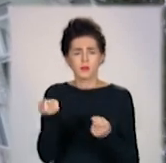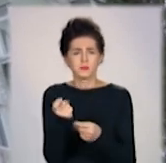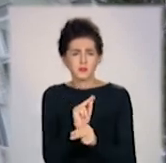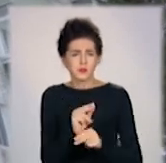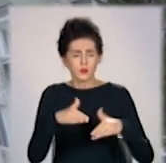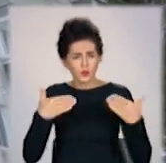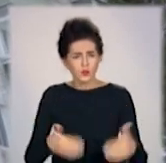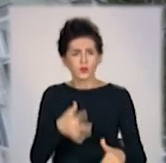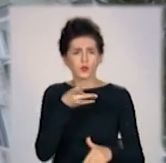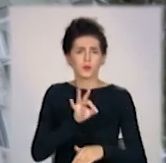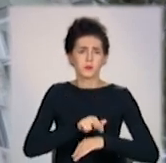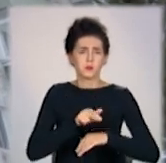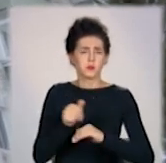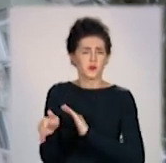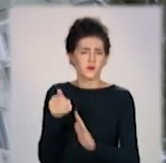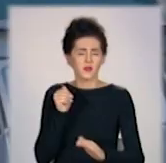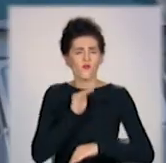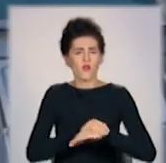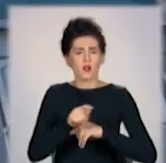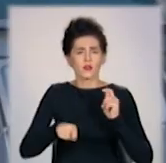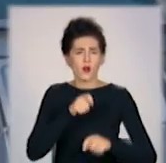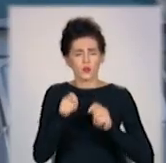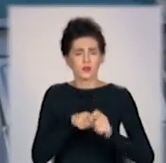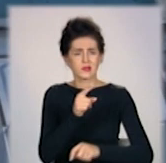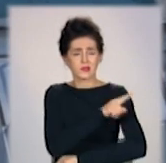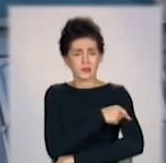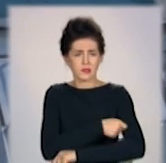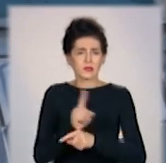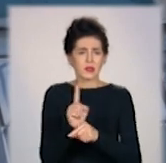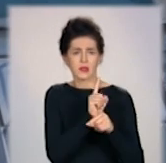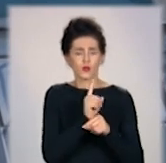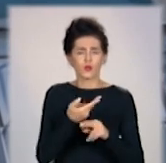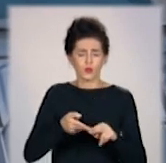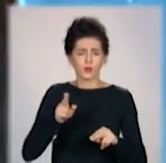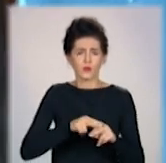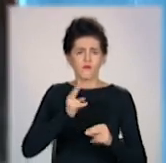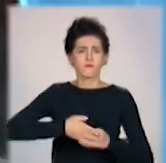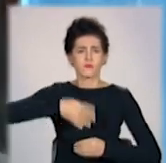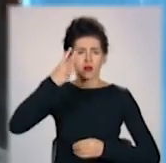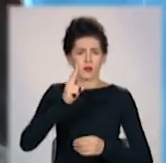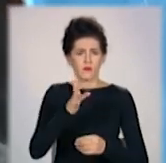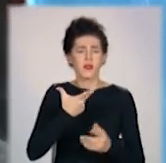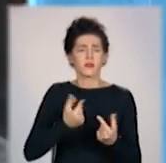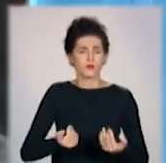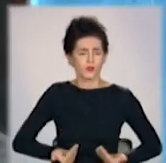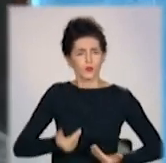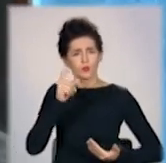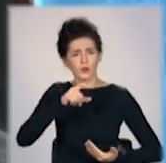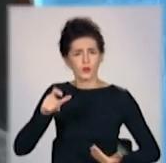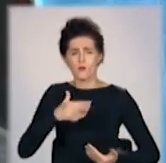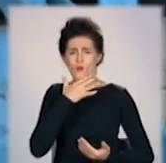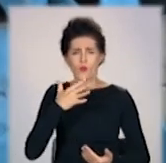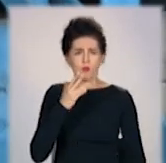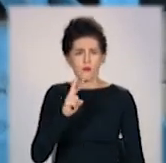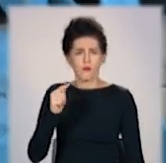після чого викликали поліцію за фактом порушення санітарних норм у житловому багатоквартирному будинку. Кількасот кілограмів